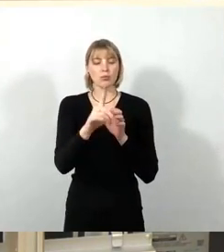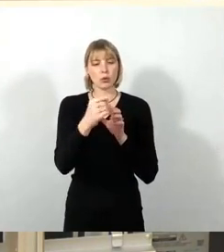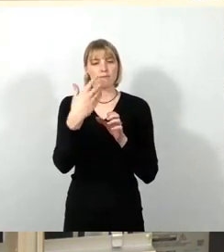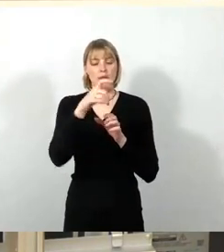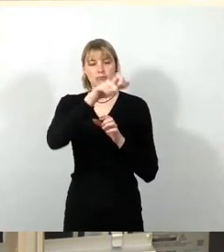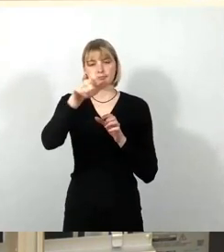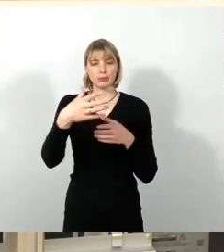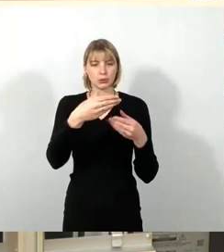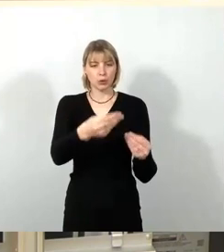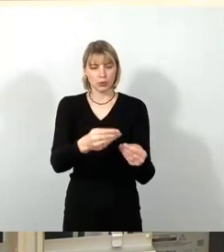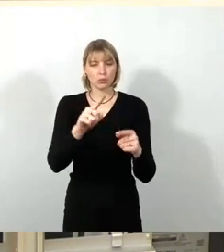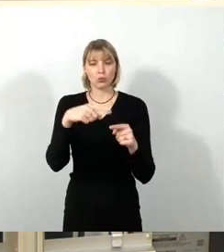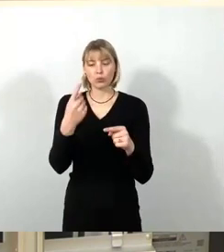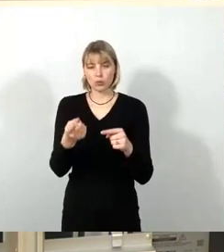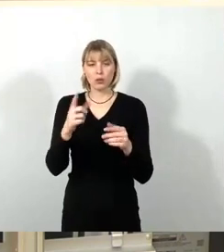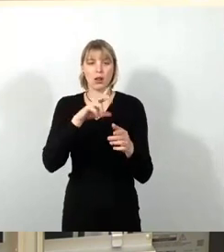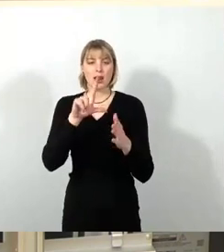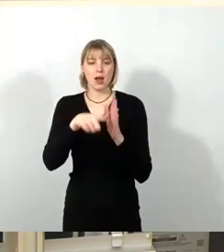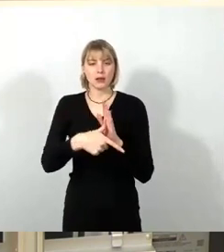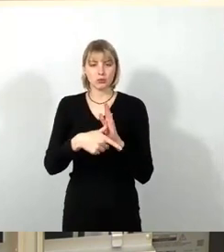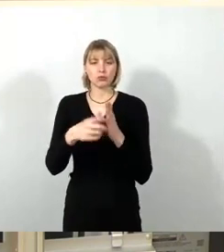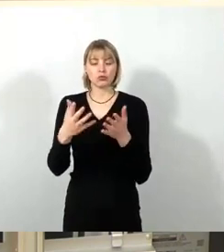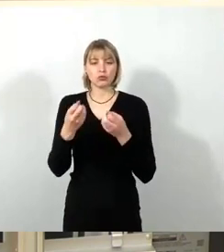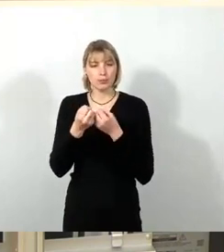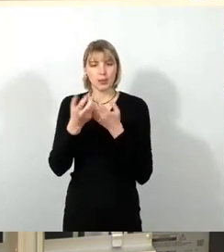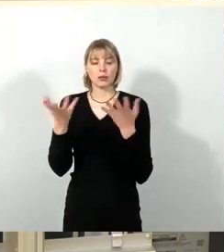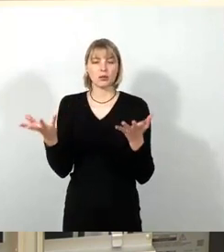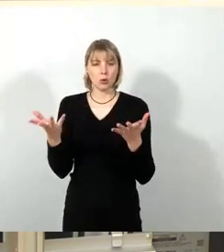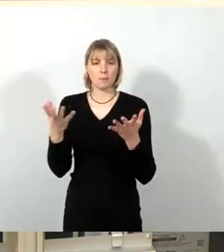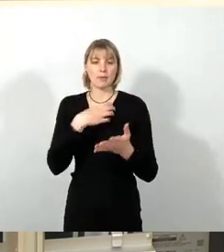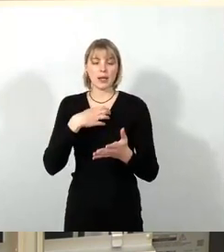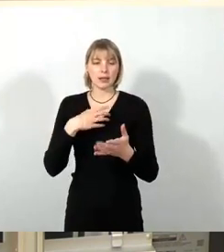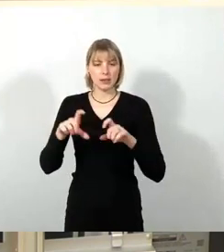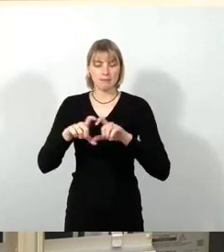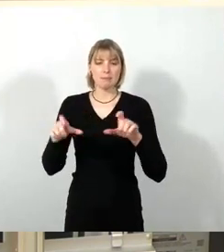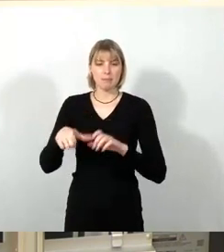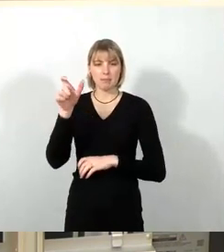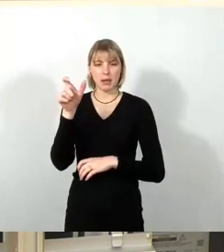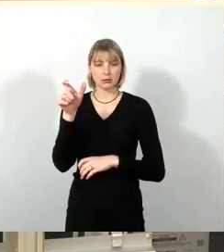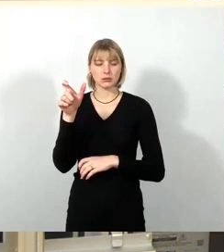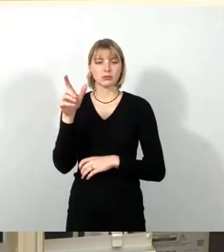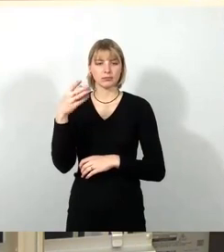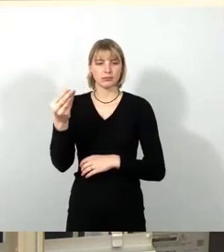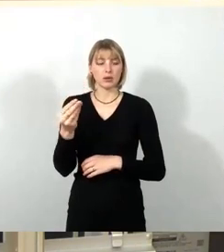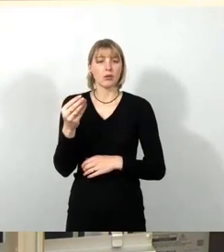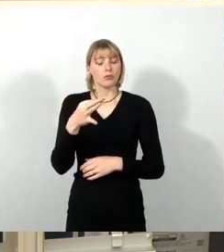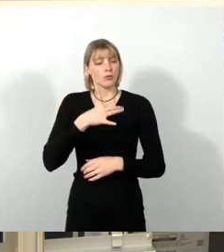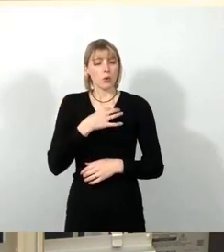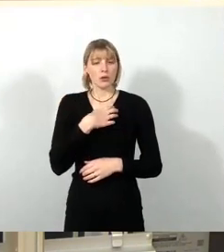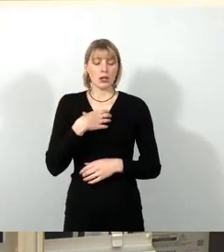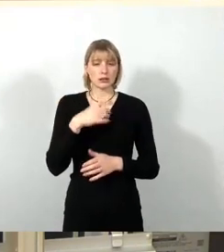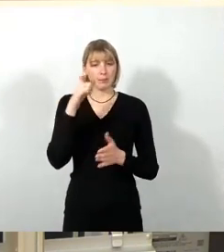Dresdenpasses als Gegenstand. Wir als CDU sehen den Dresdenpass durchaus als ein wirksames Instrument, um